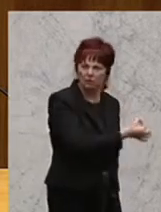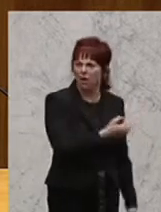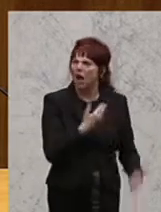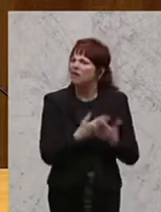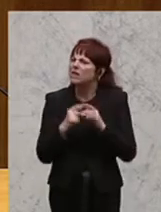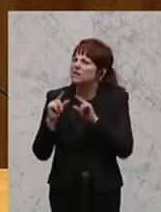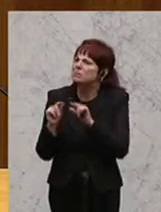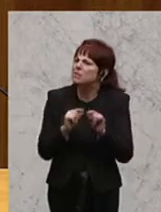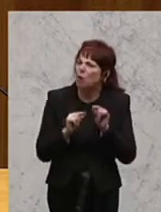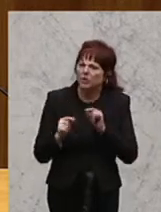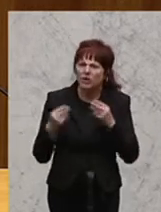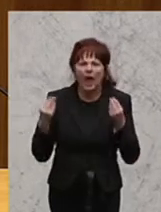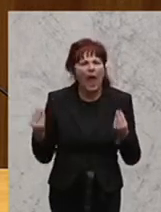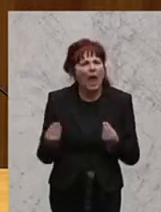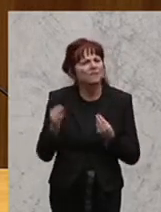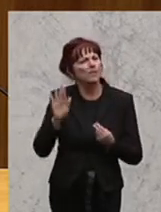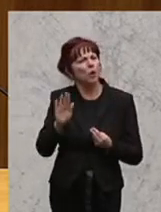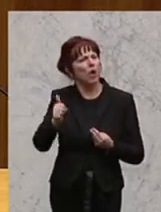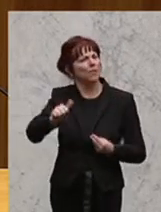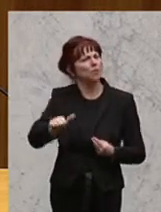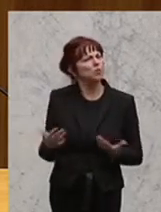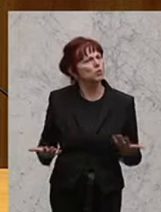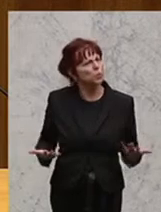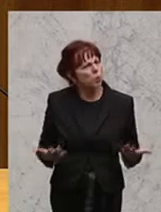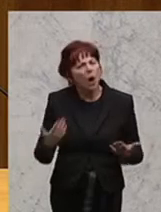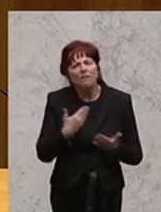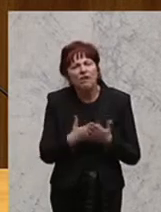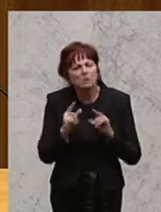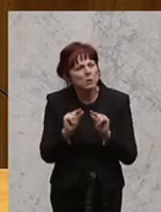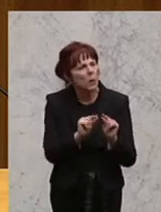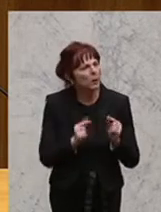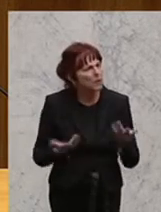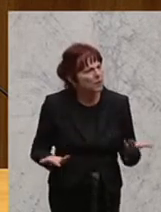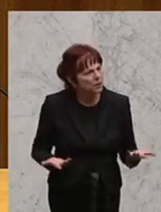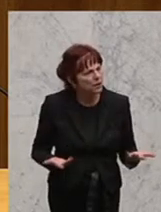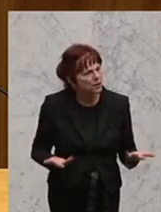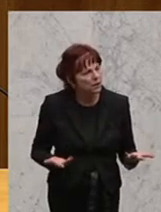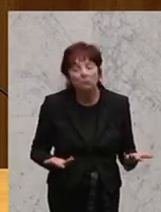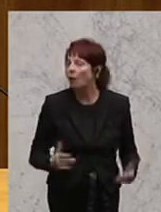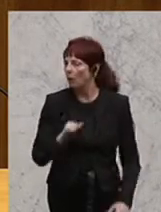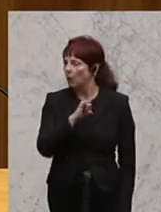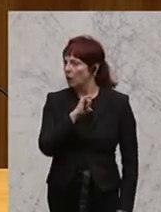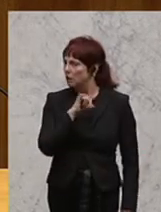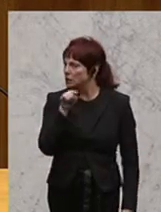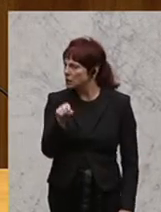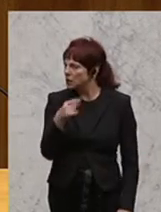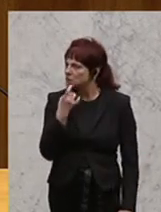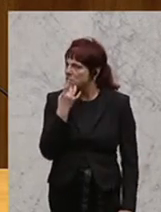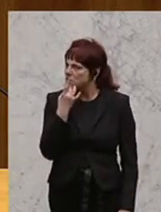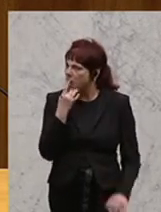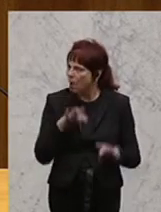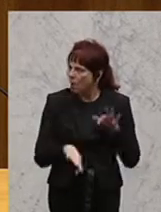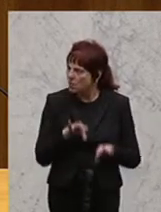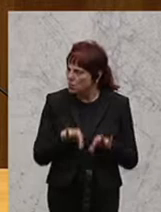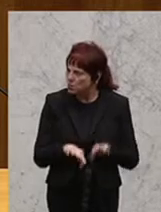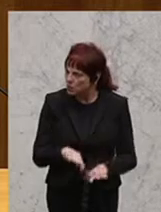Herren, dass etwas zu einer Sache gehört? Was heißt das denn? Das wäre mal interessant, dieser Sache etwas näher auf den